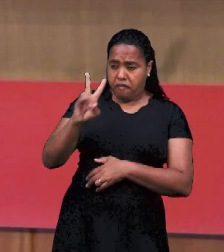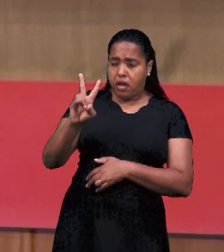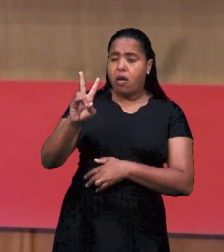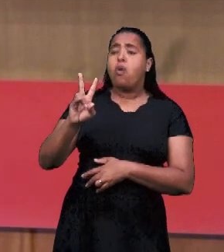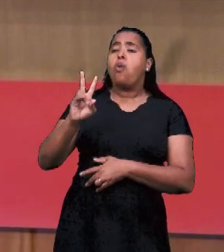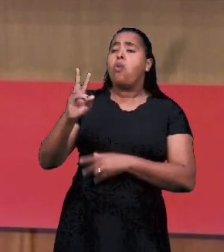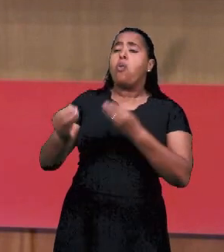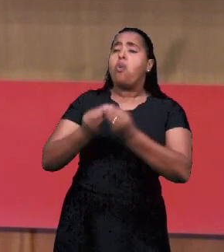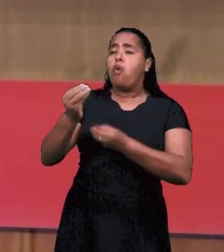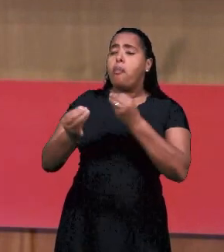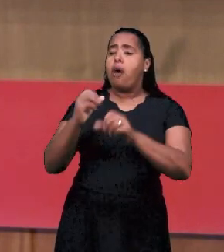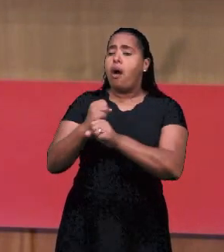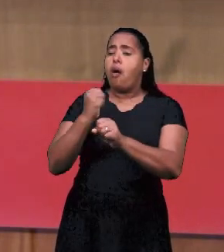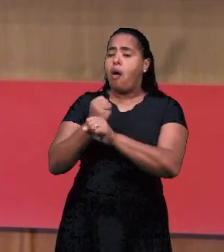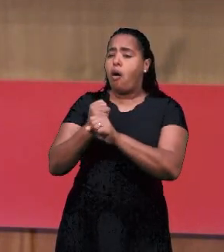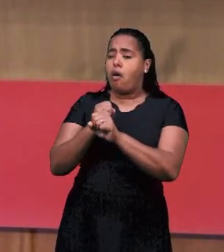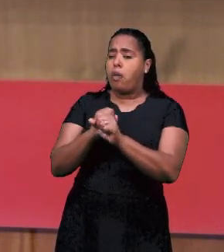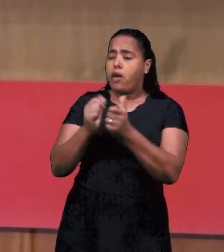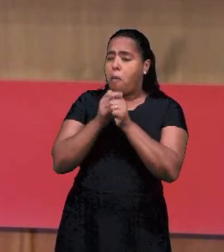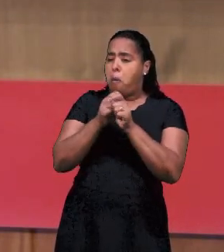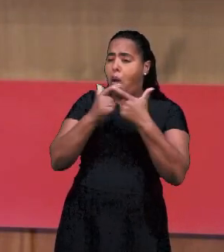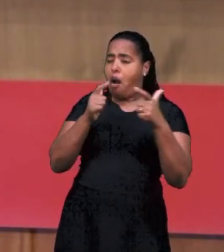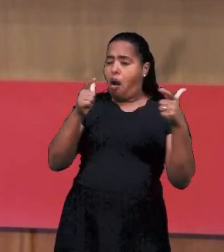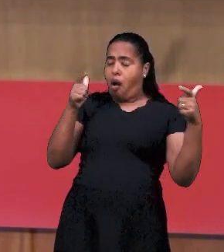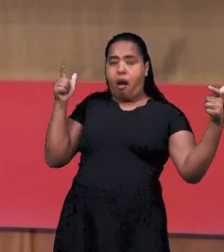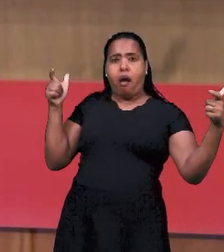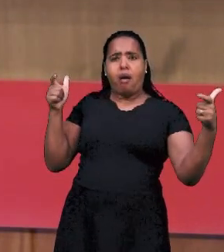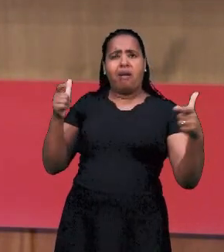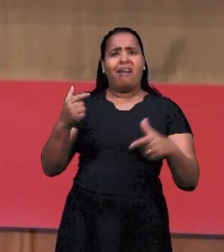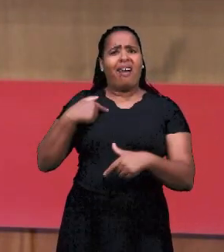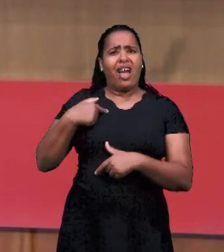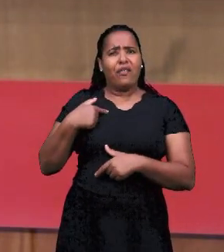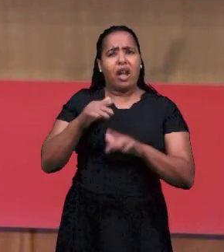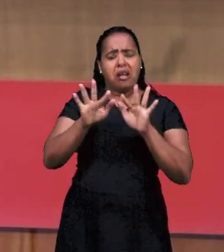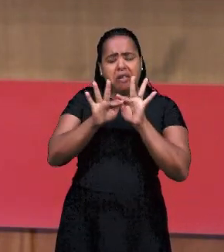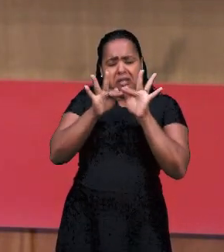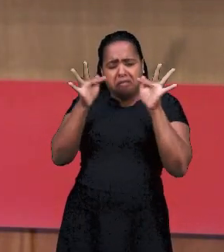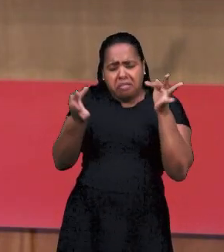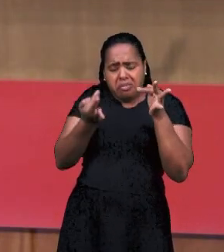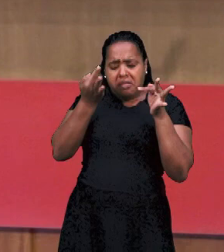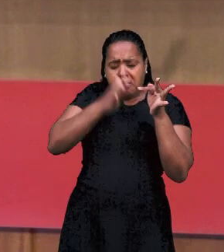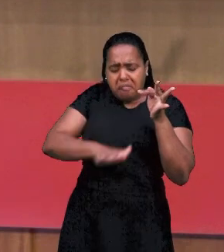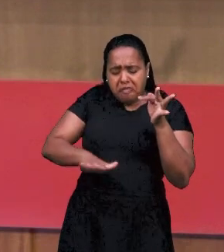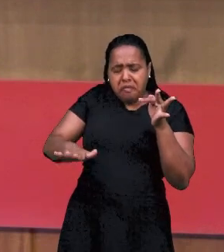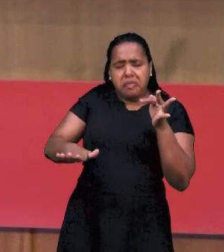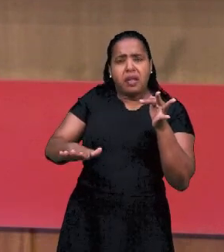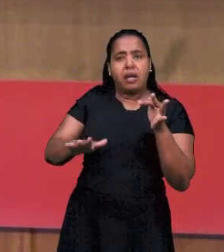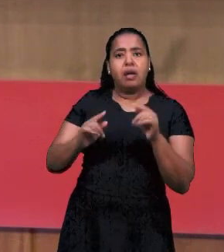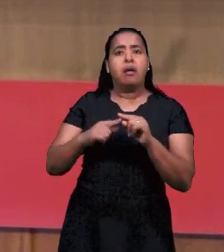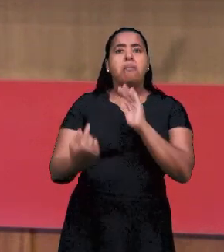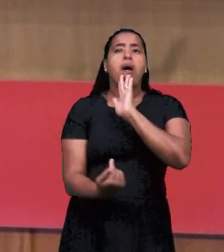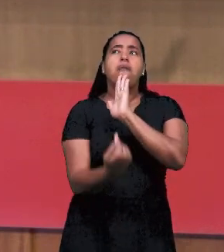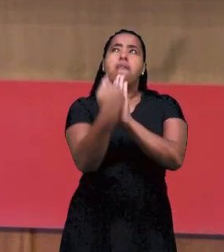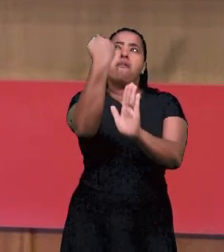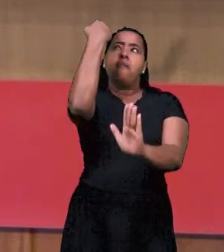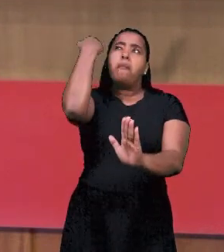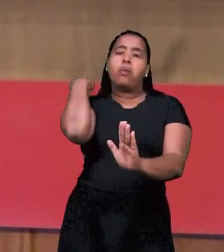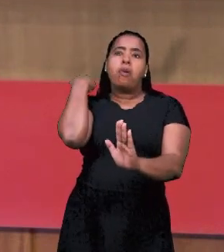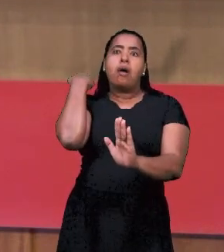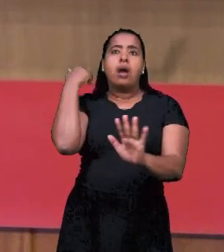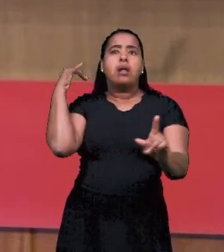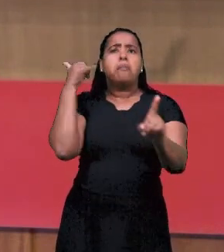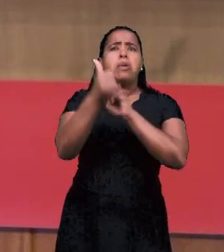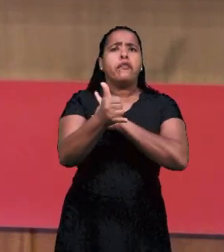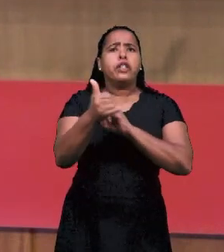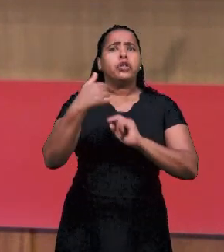Ты увидишь, куда эта работа дойдет. У нас такая маленькая группа была, такие незначительные мы